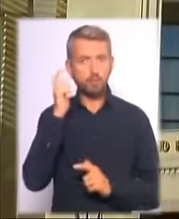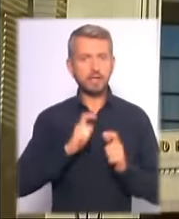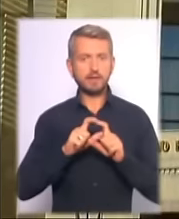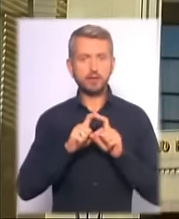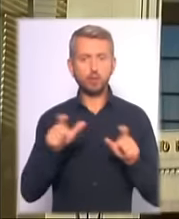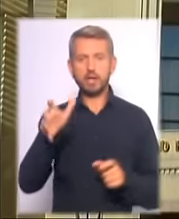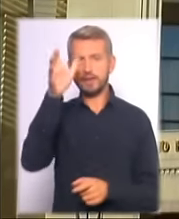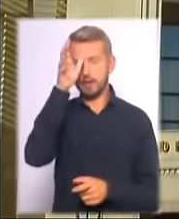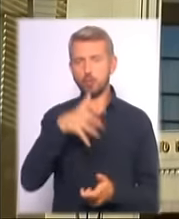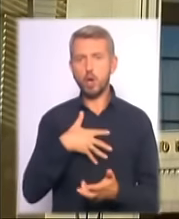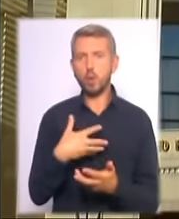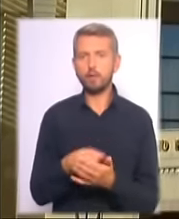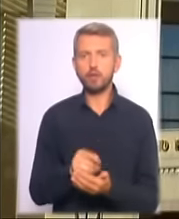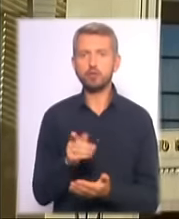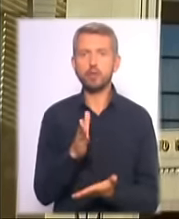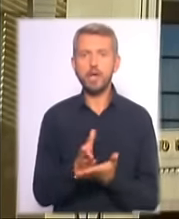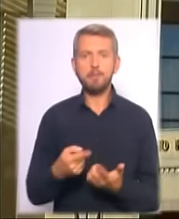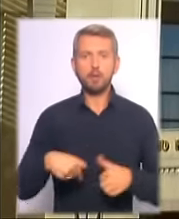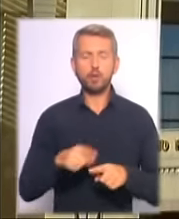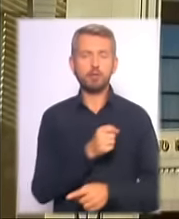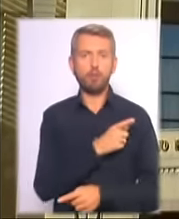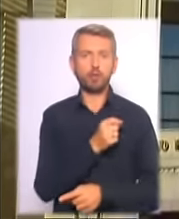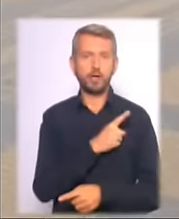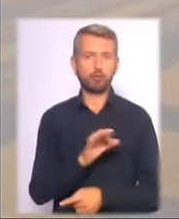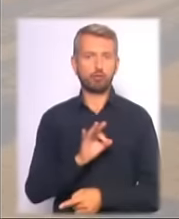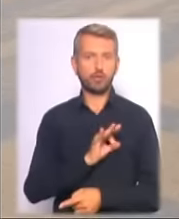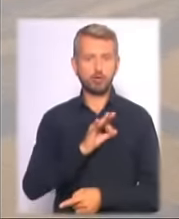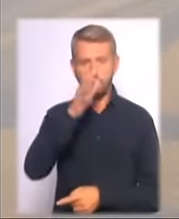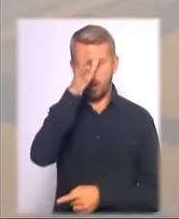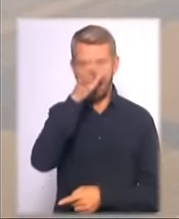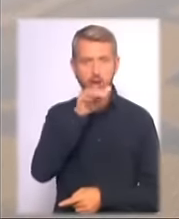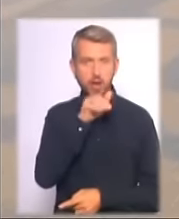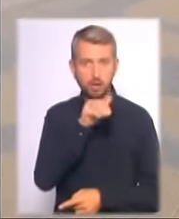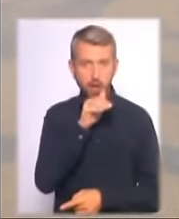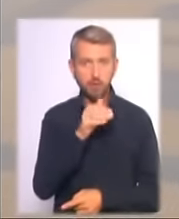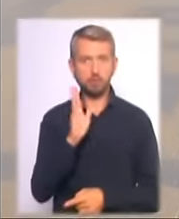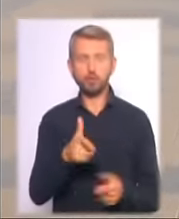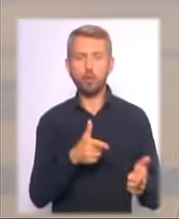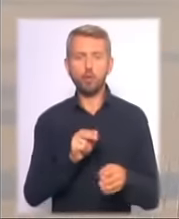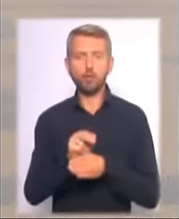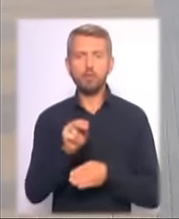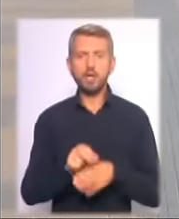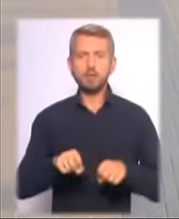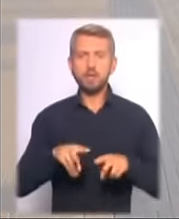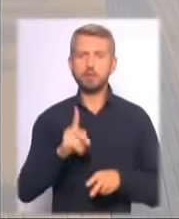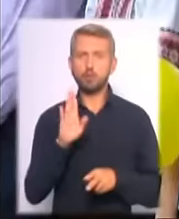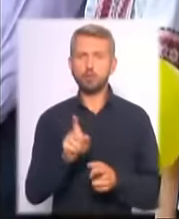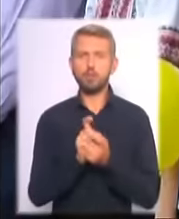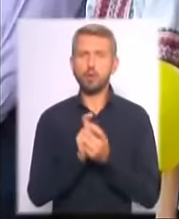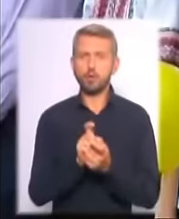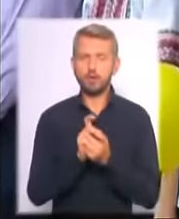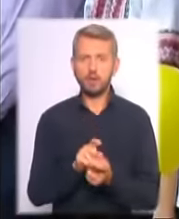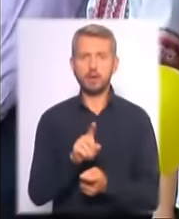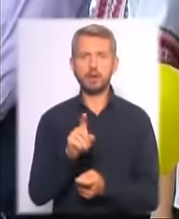інтелектуальної власності, що є підрозділом Одеської юридичної академії, готуватимуть спеціалістів, які боротимуться з